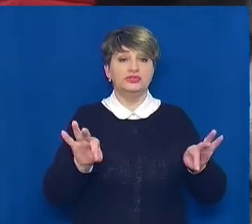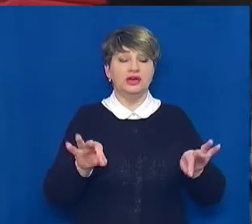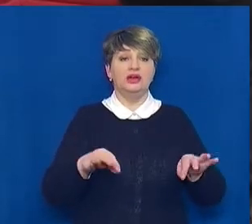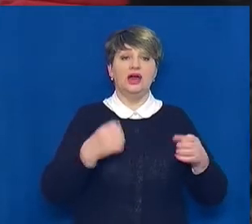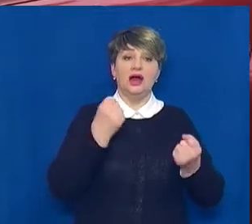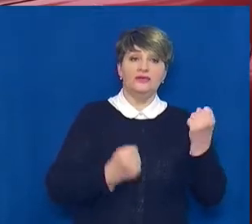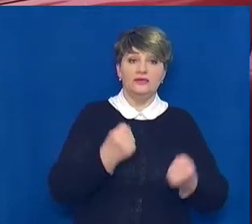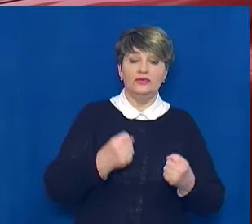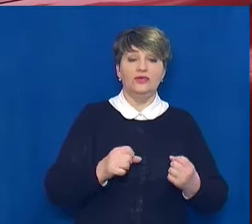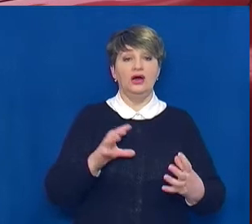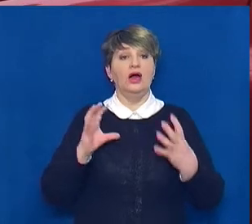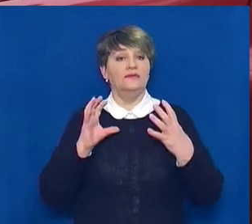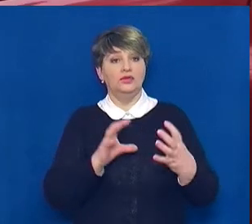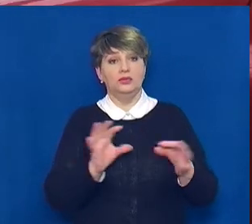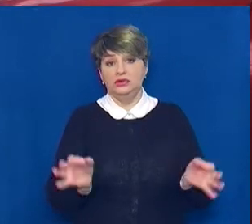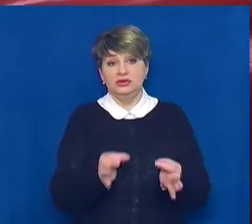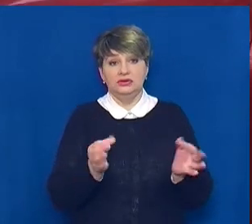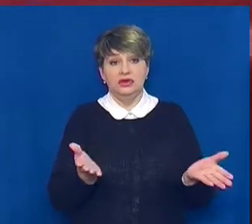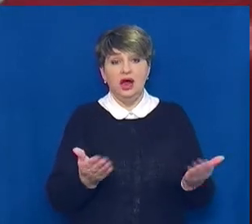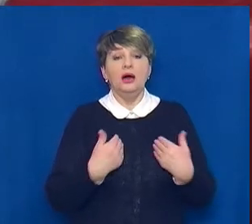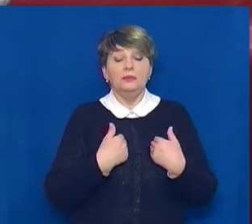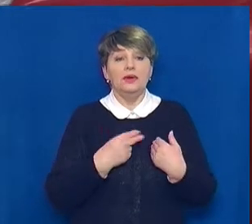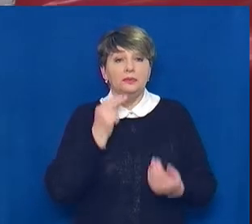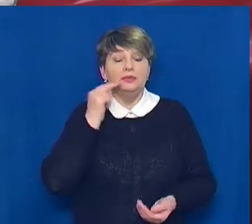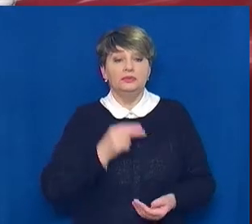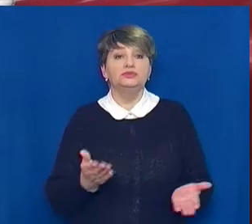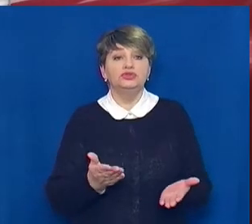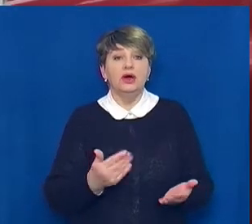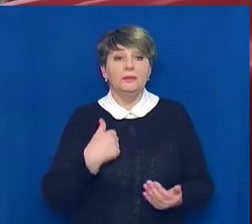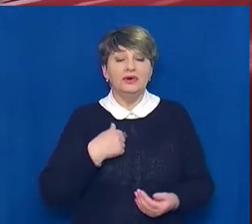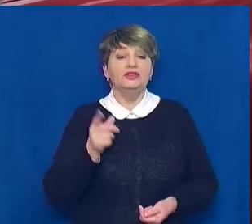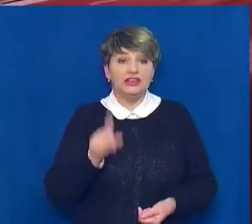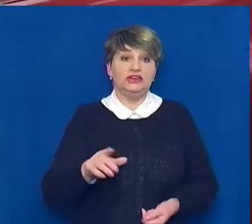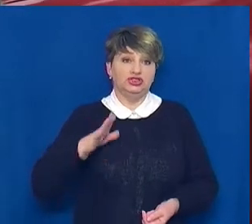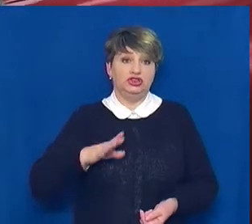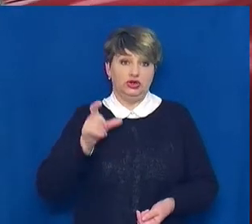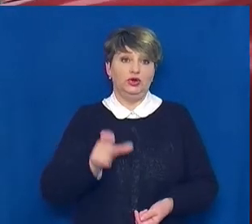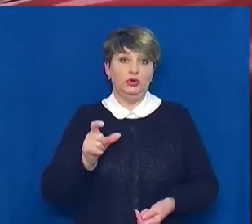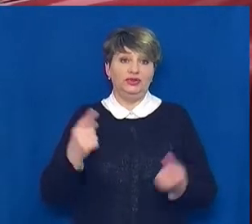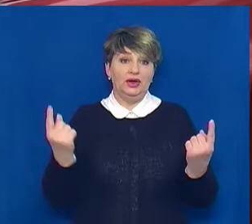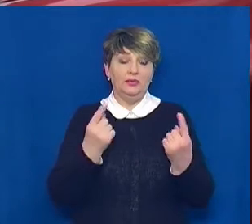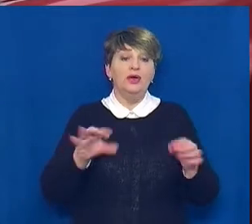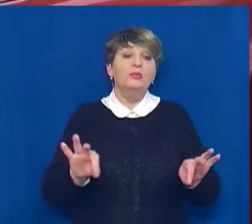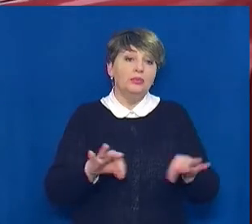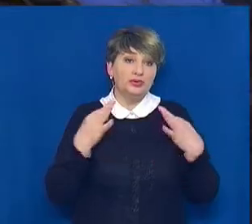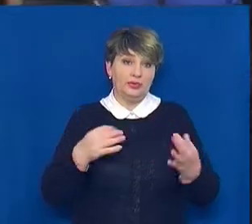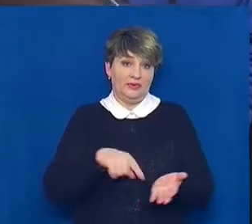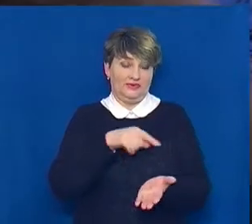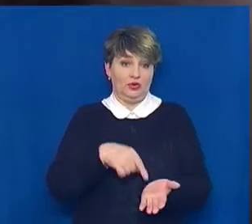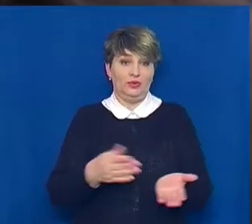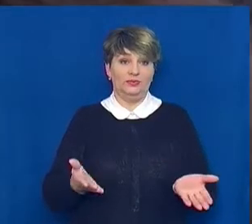автівки. А ми, причому, теж люди. До чого тут ми? Ми ж теж люди звичайні. Пропустіть в місто.